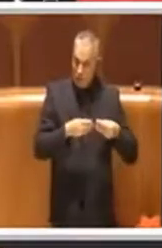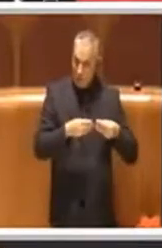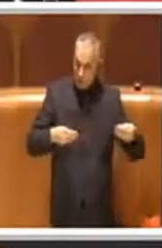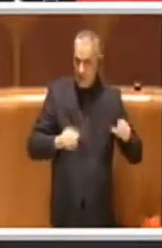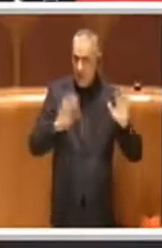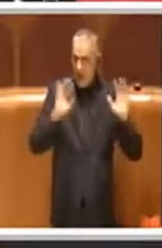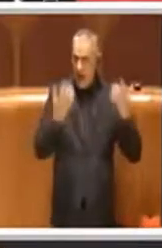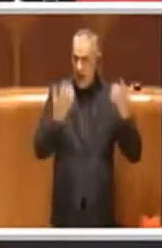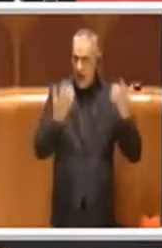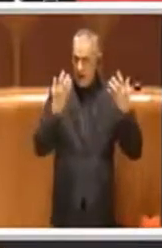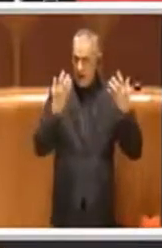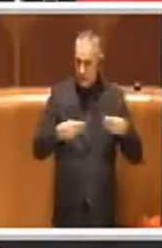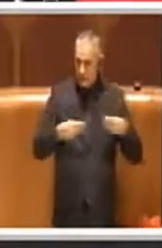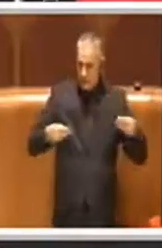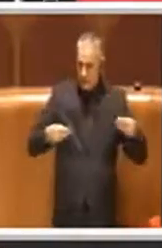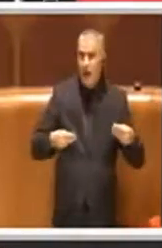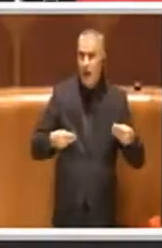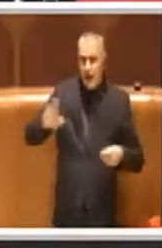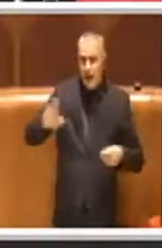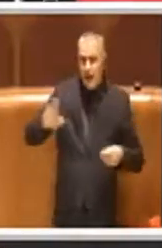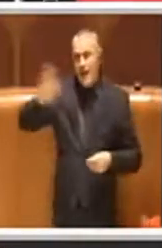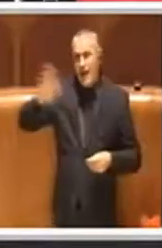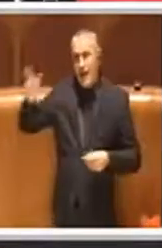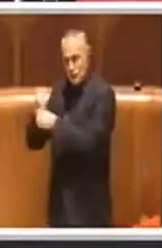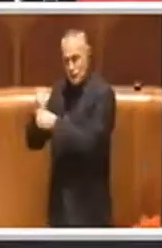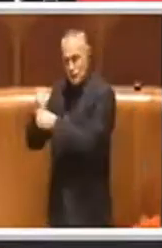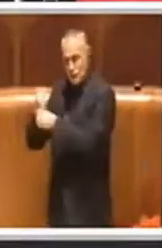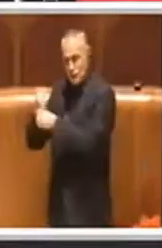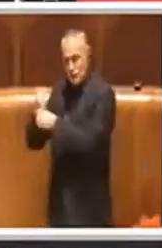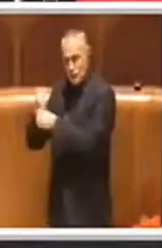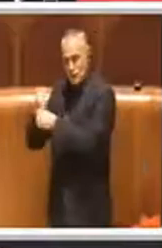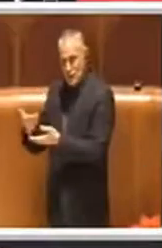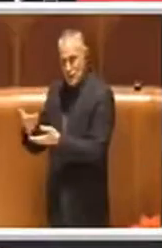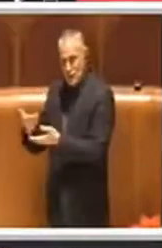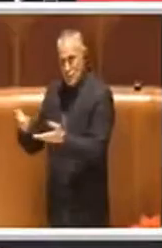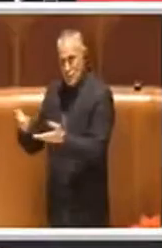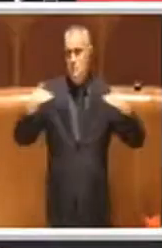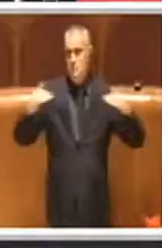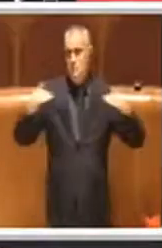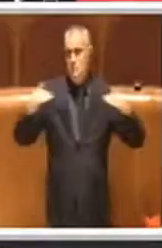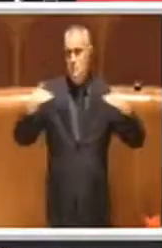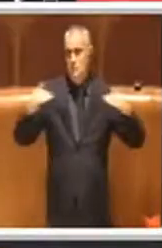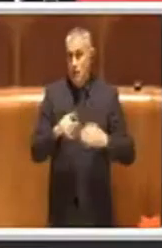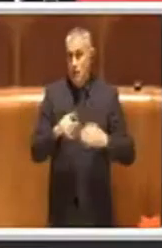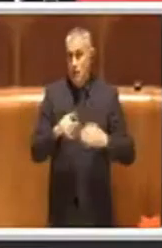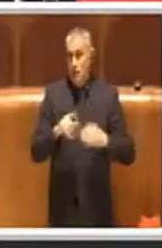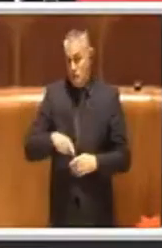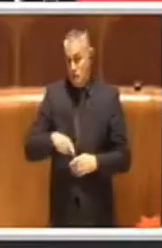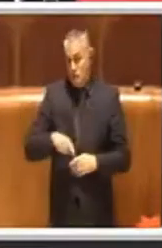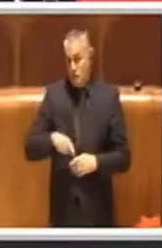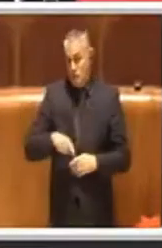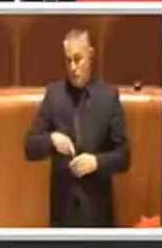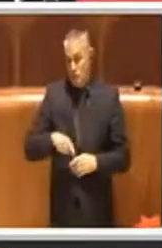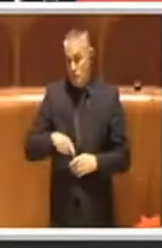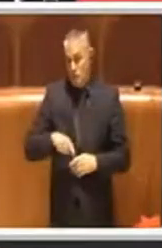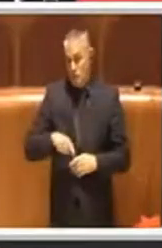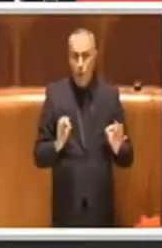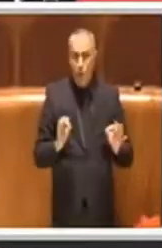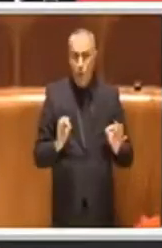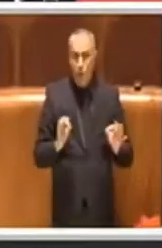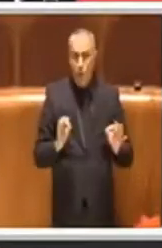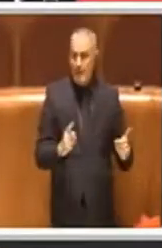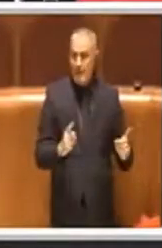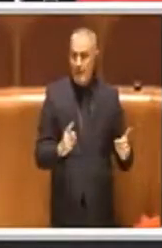arti dei mestieri alle altre scuole istituti scolastici in modo da garantire anche a questi in specialmente in questo